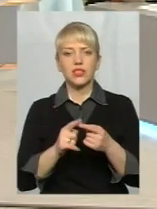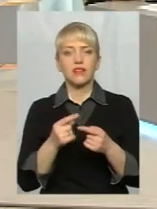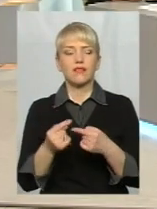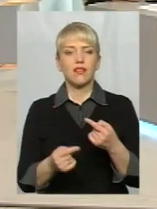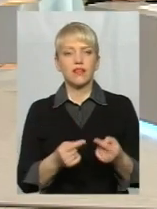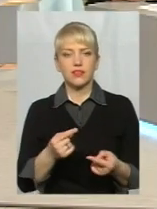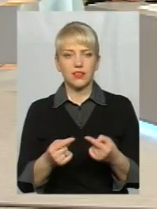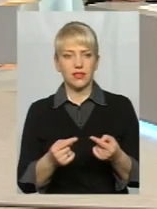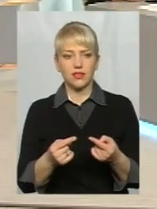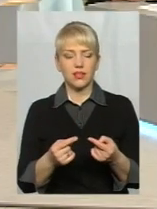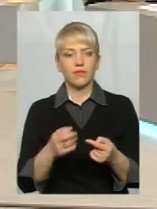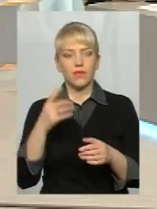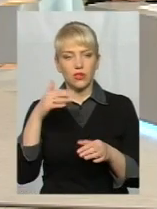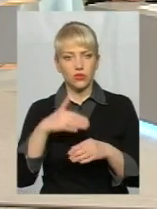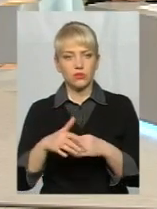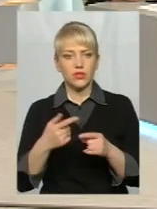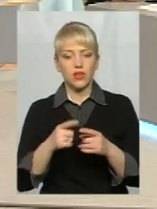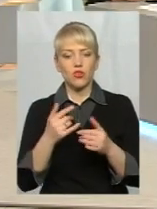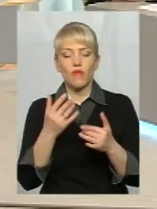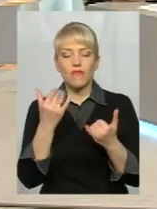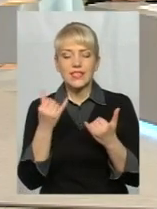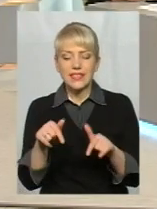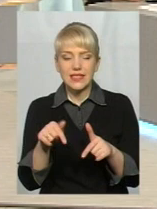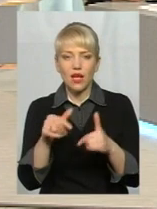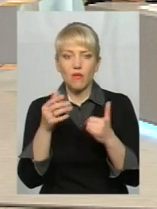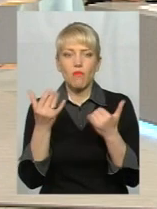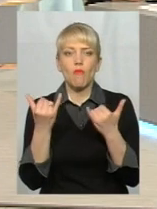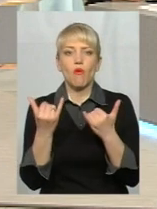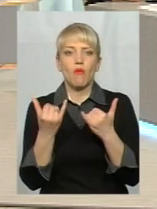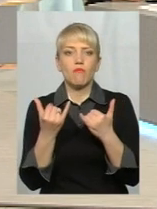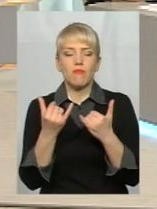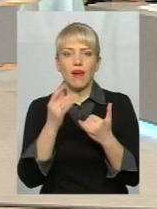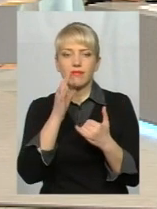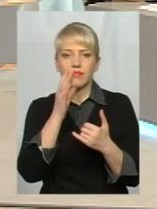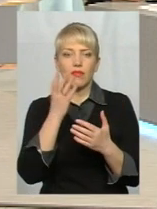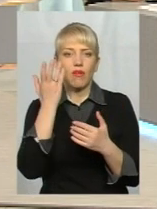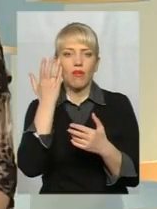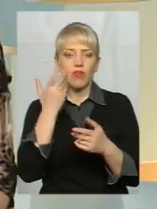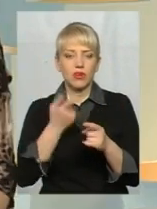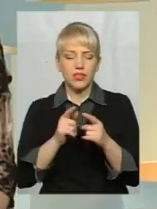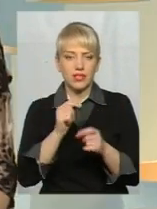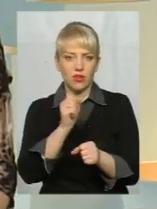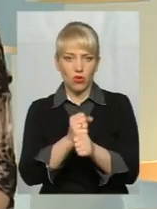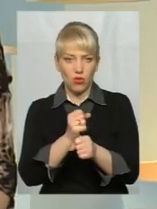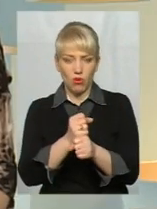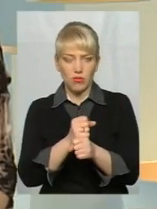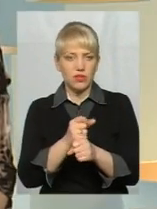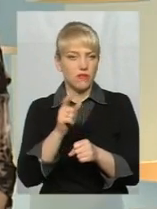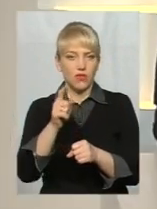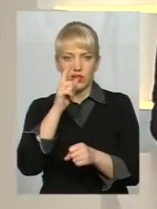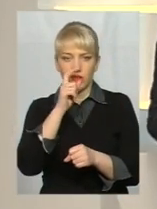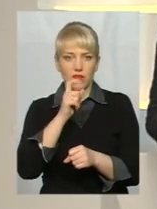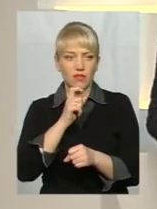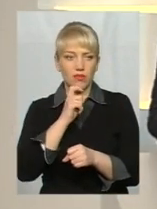що це є небезпечно. Але в даний момент, коли це робить, тобто вони, ну, якби не віддають дію своїм чинку.